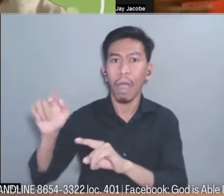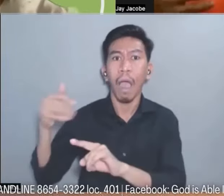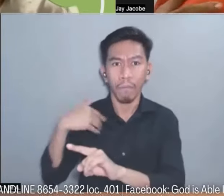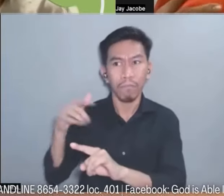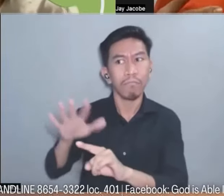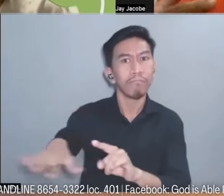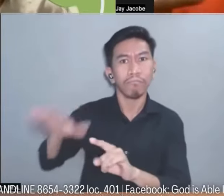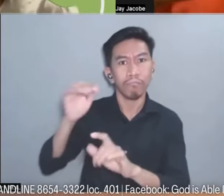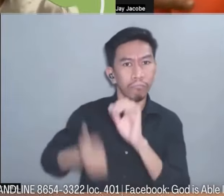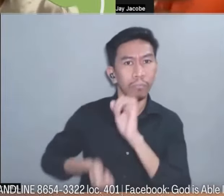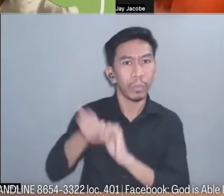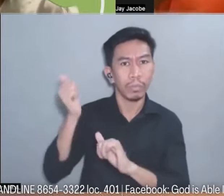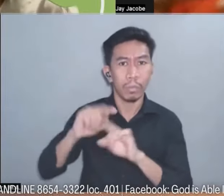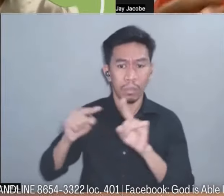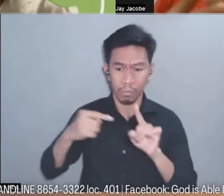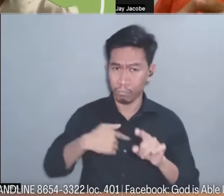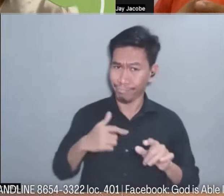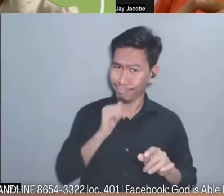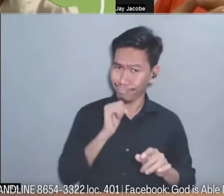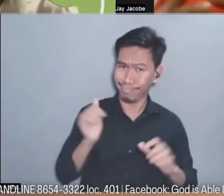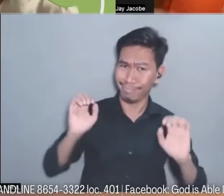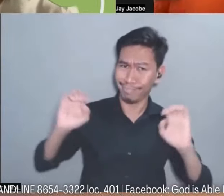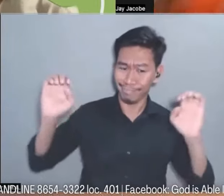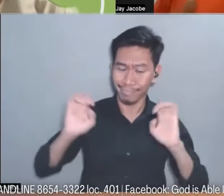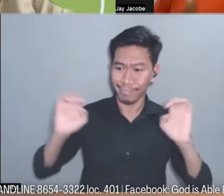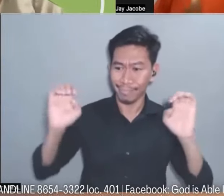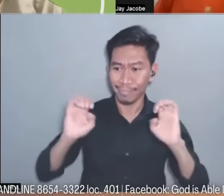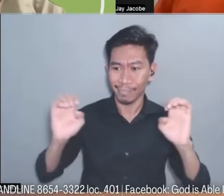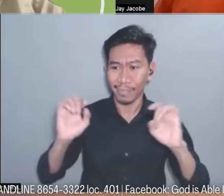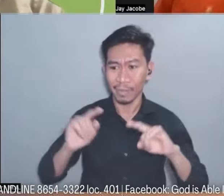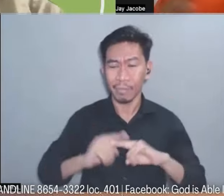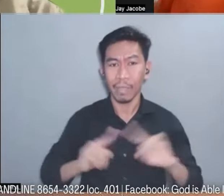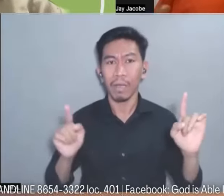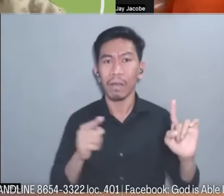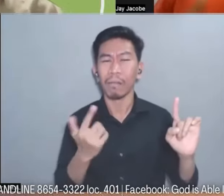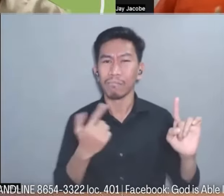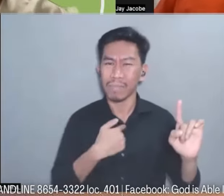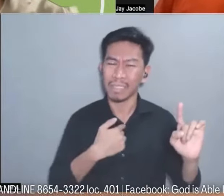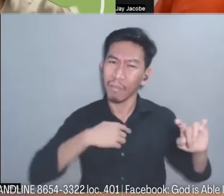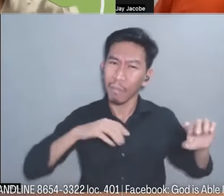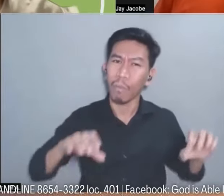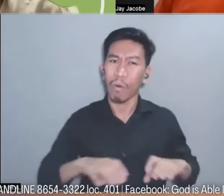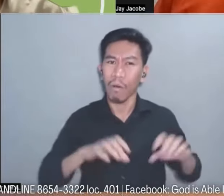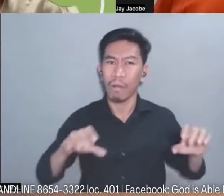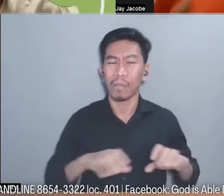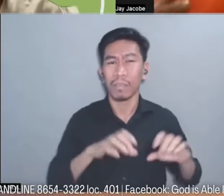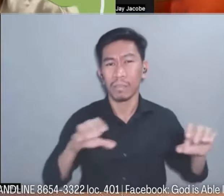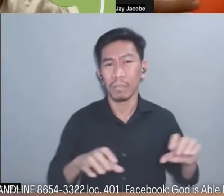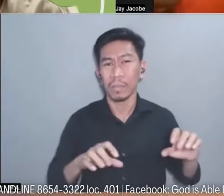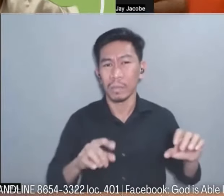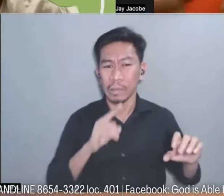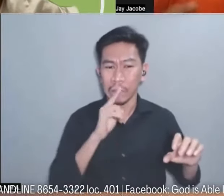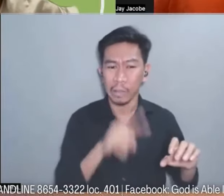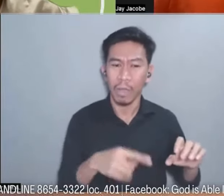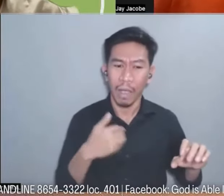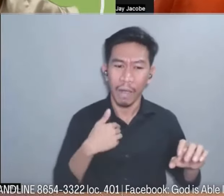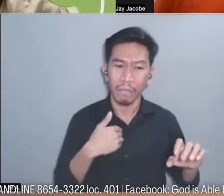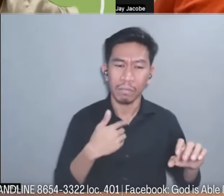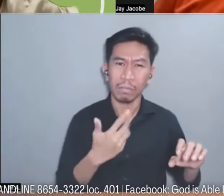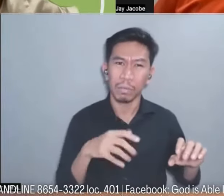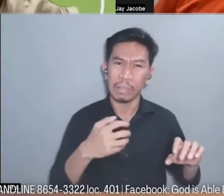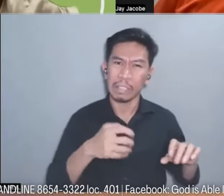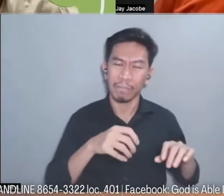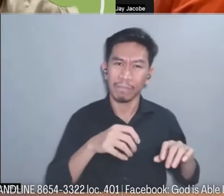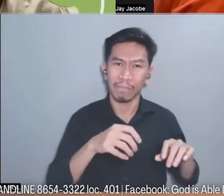yung trabaho ko po talagang excessive work po very hard work po dahil makina nagbabaklas po kami so talaga yung muscle ko po ay